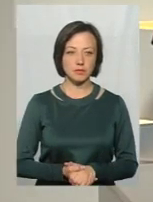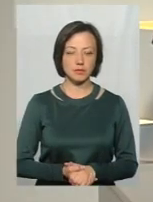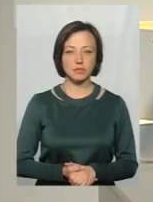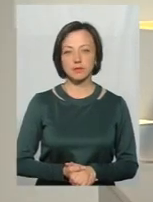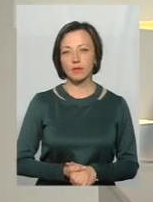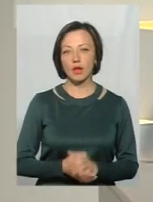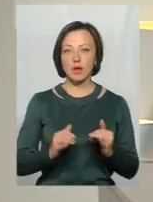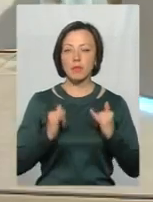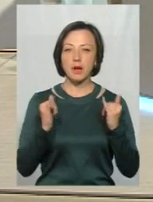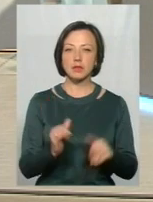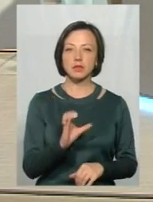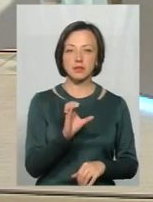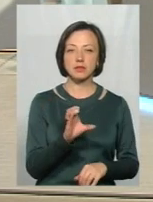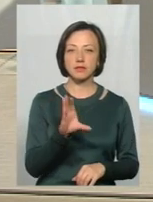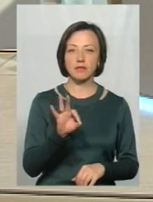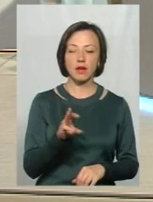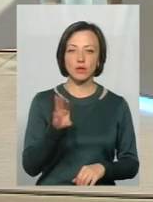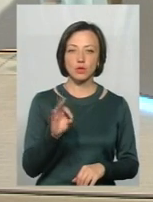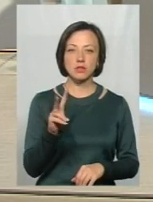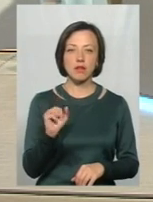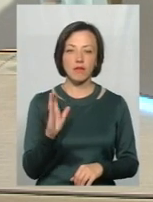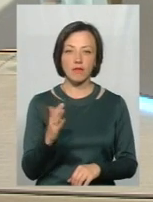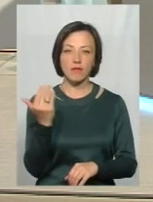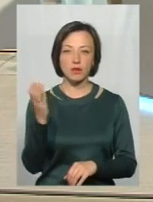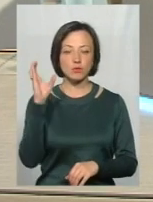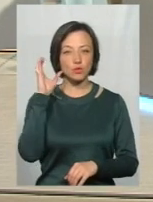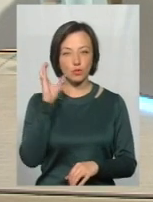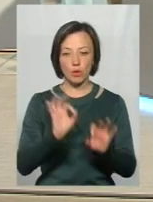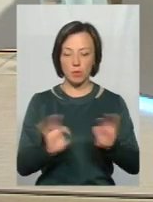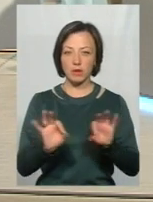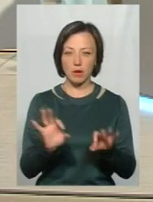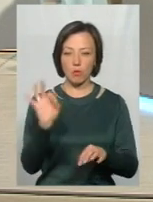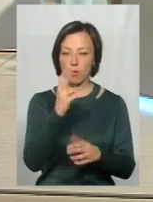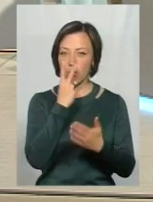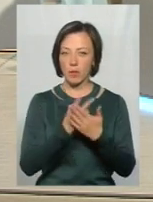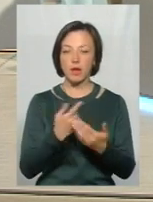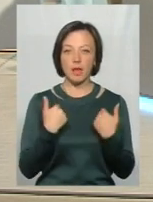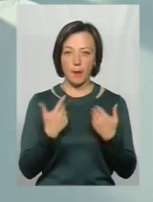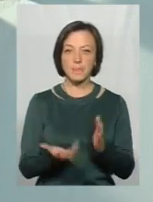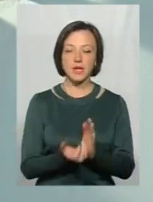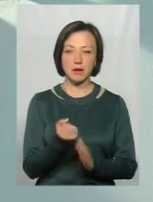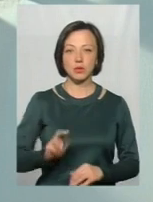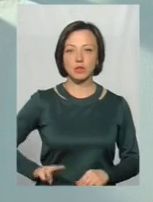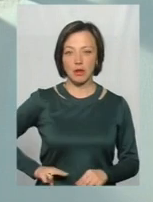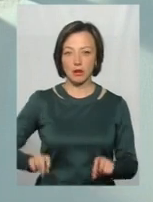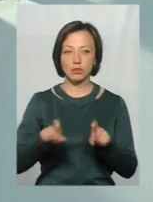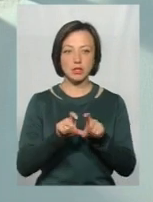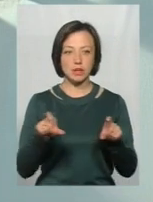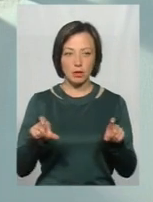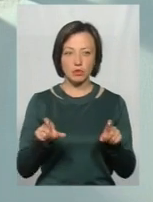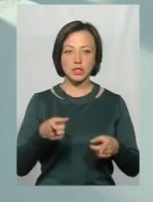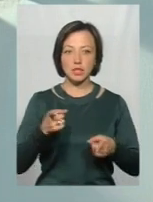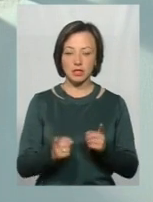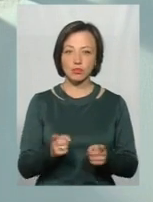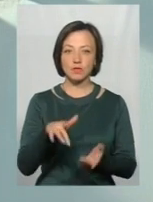Пане Саніславе, хочете почути ваші коментарі з приводу побаченого? Я цілком підтримую директора закладу, що